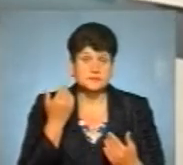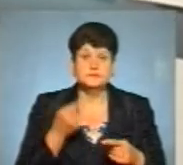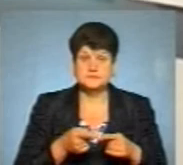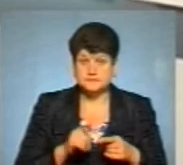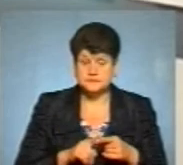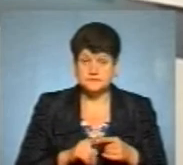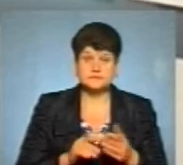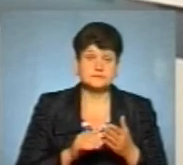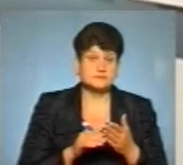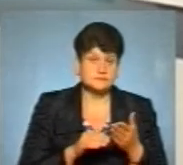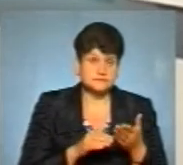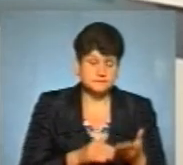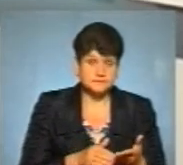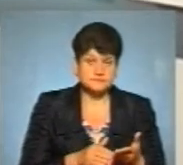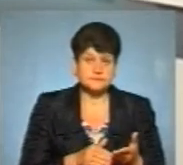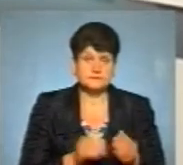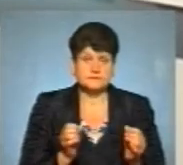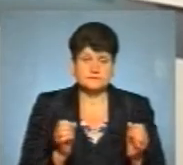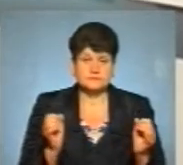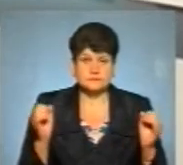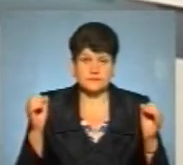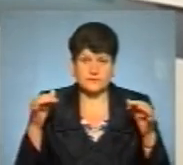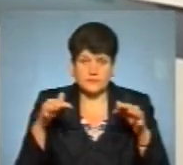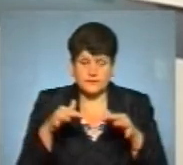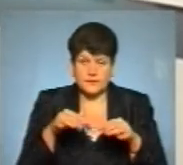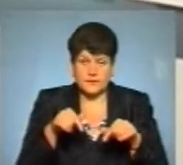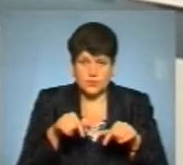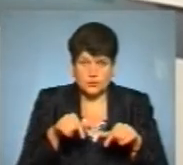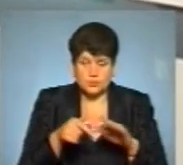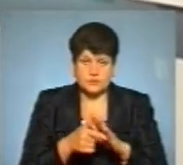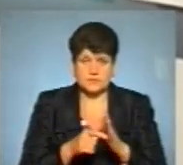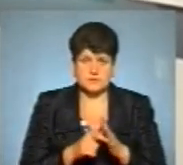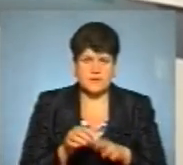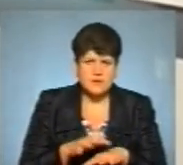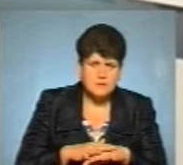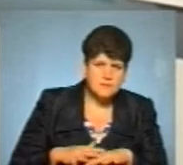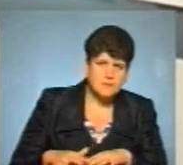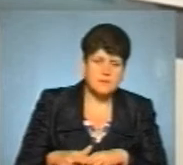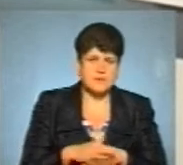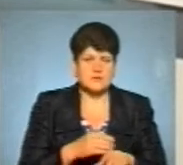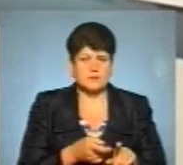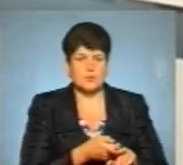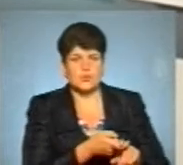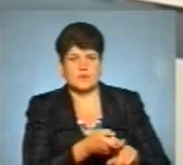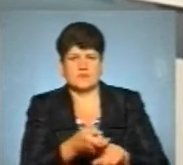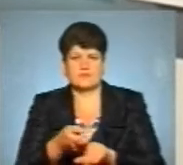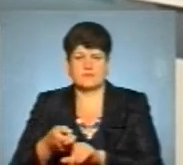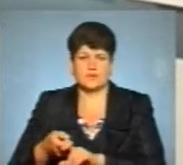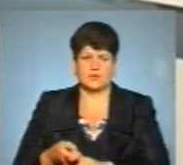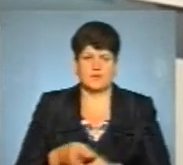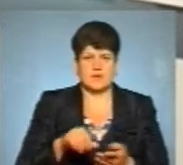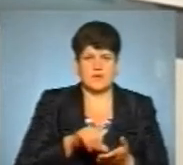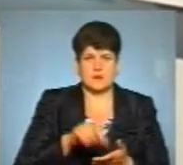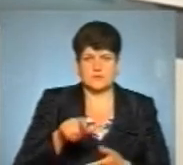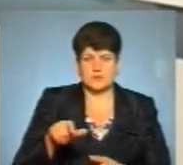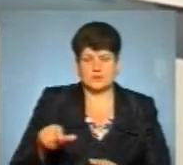накопиченню аерозолю в цьому приміщенні і масовому інфікуванню присутніх